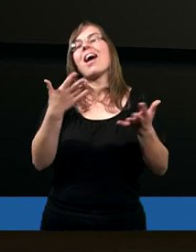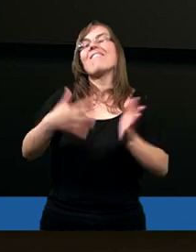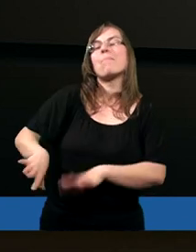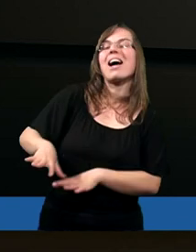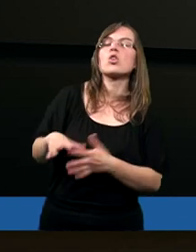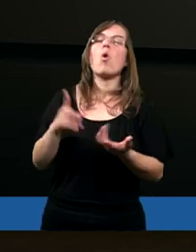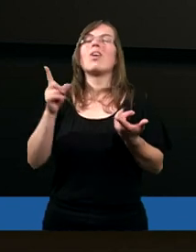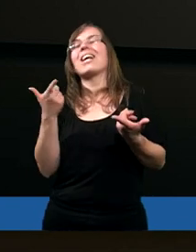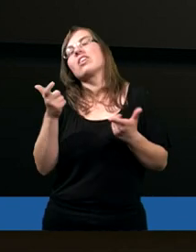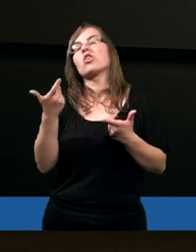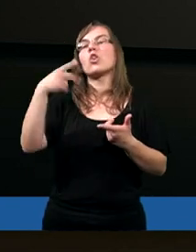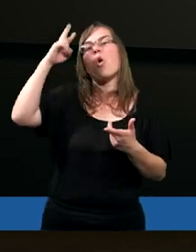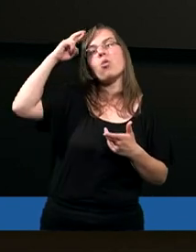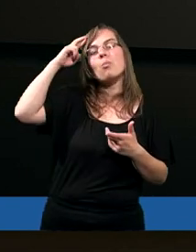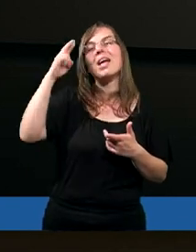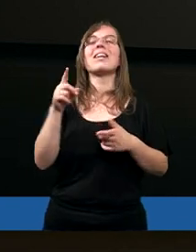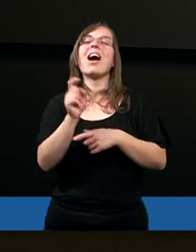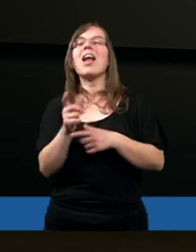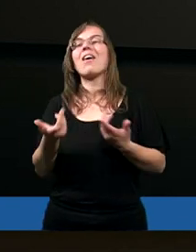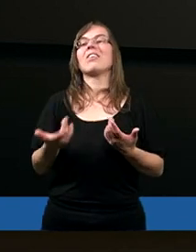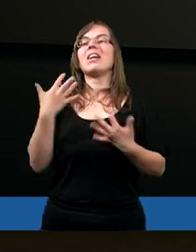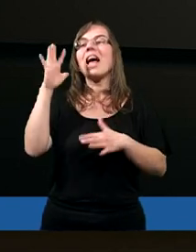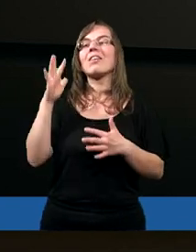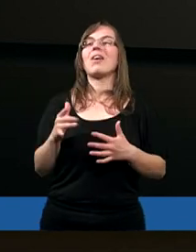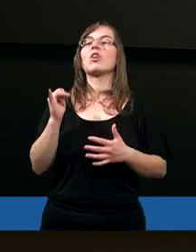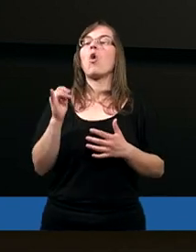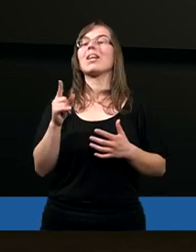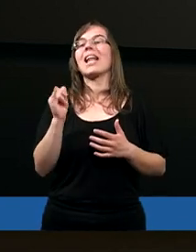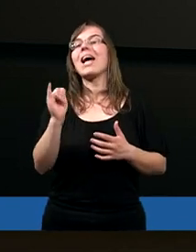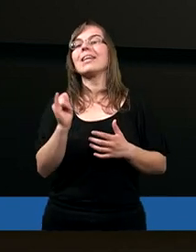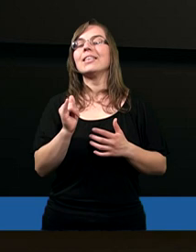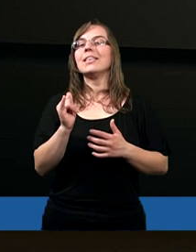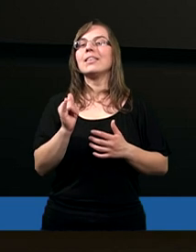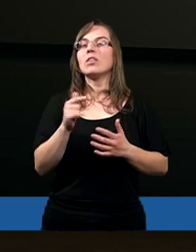wypaczone rozumienie Boga i tak dalej. No i właśnie